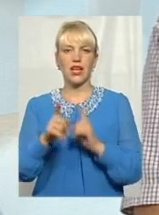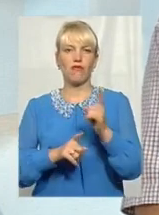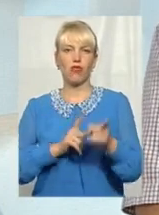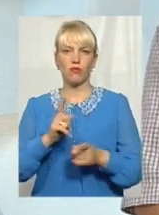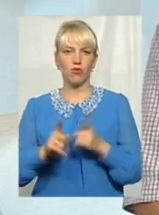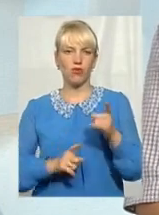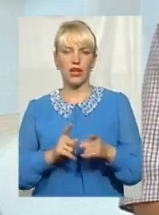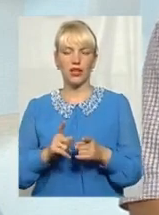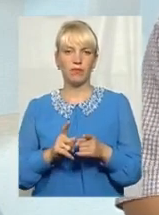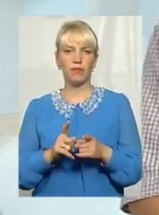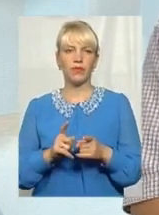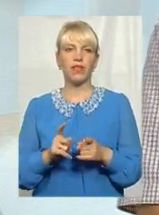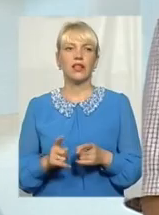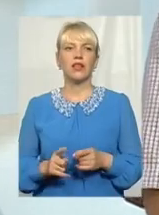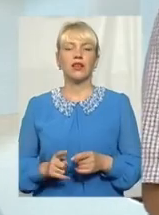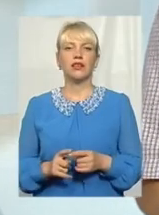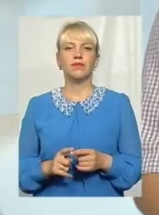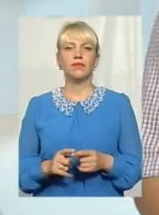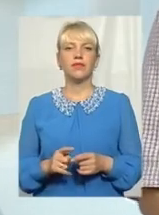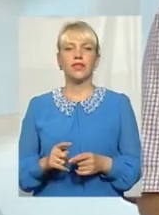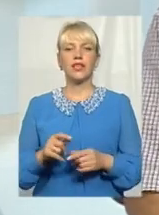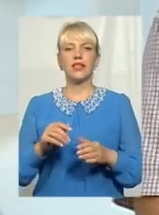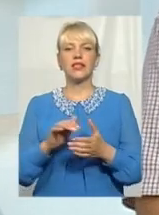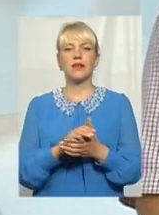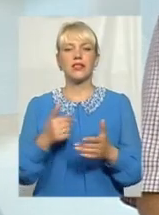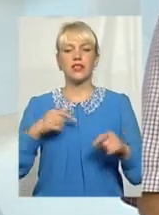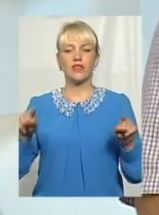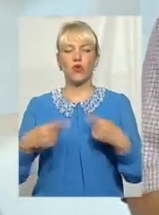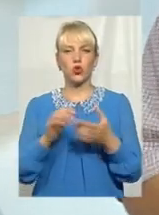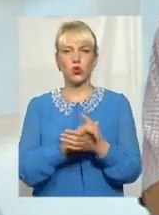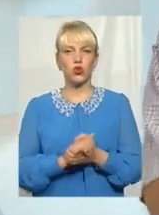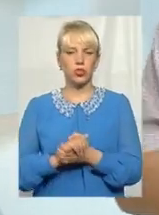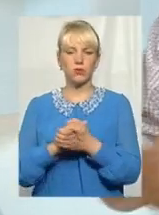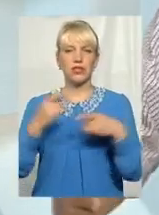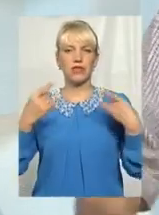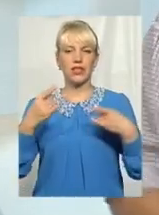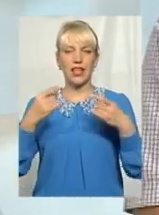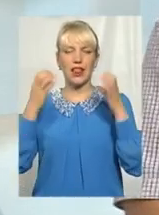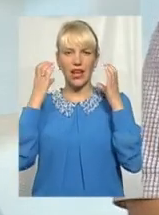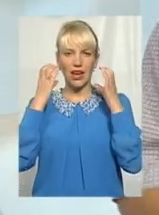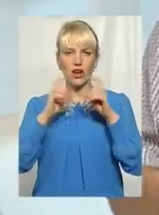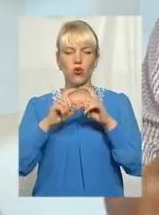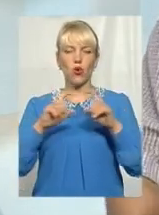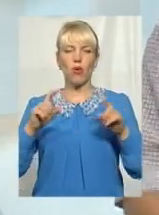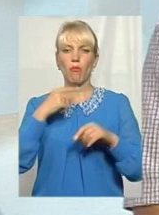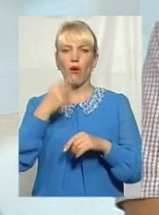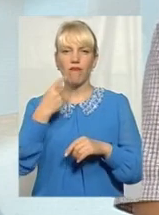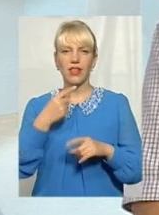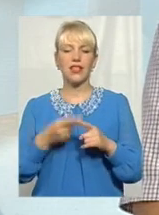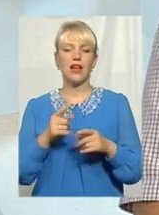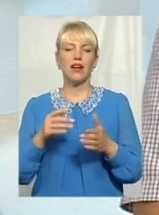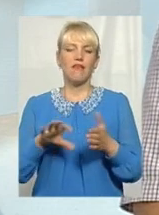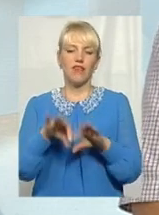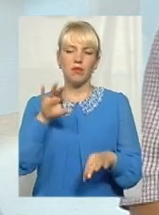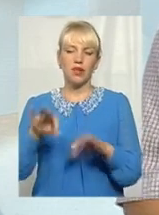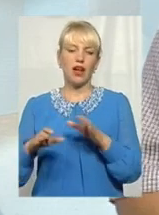суспільне телерадіомовлення, вибираються шляхи, кроки, яким воно